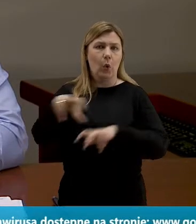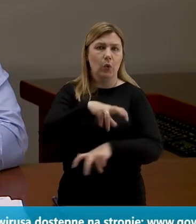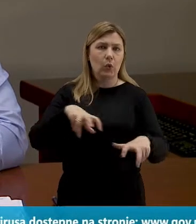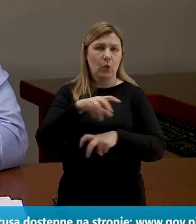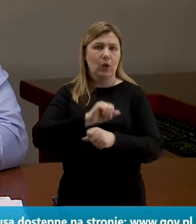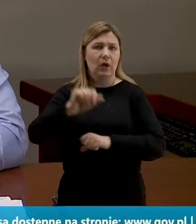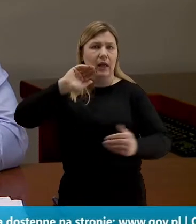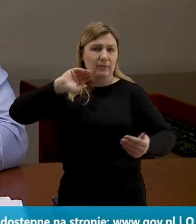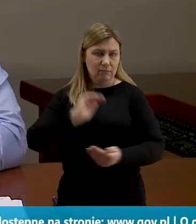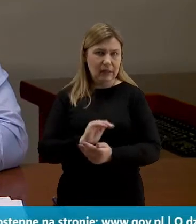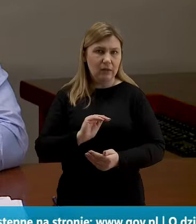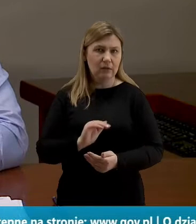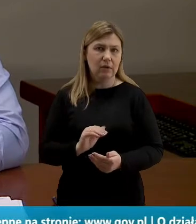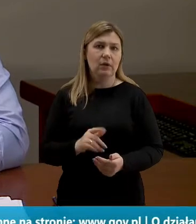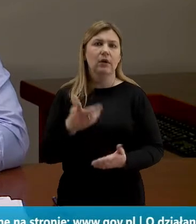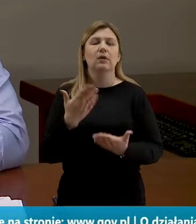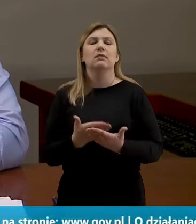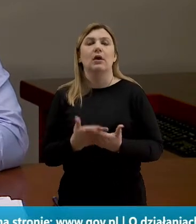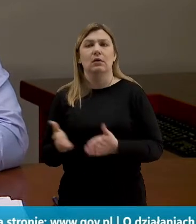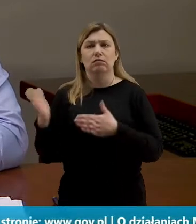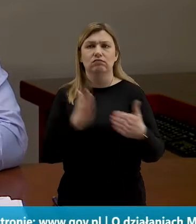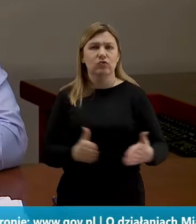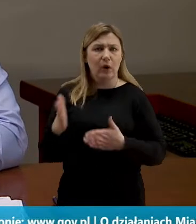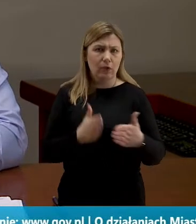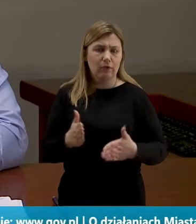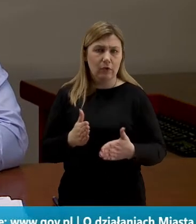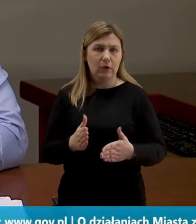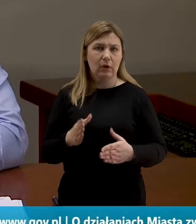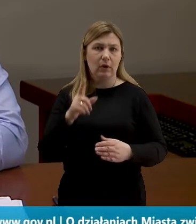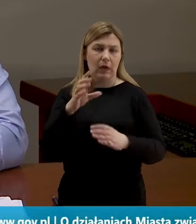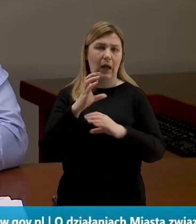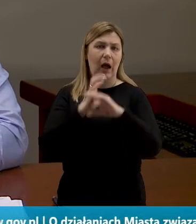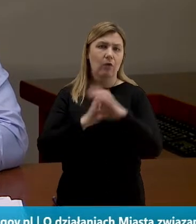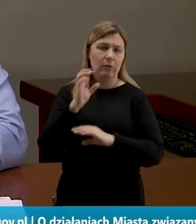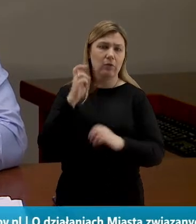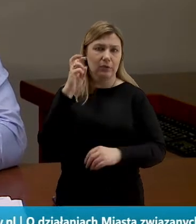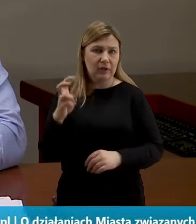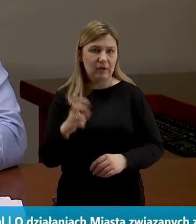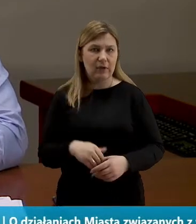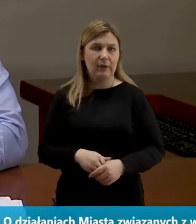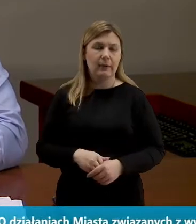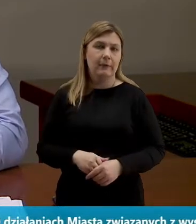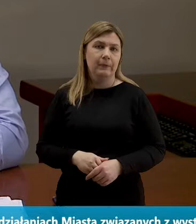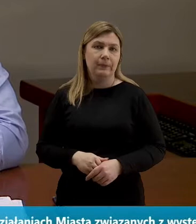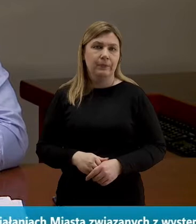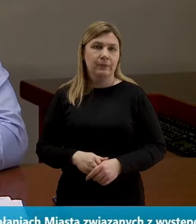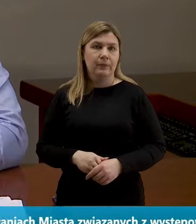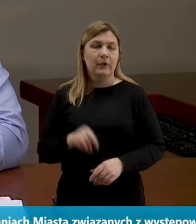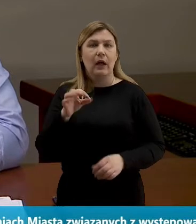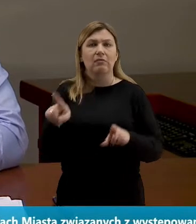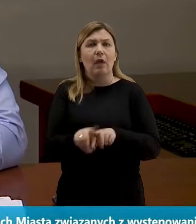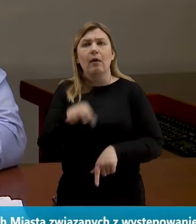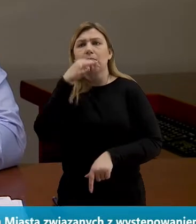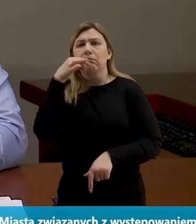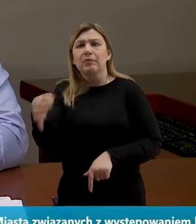jest mniejsze i do tego dostosowujemy komunikację. Oczywiście padają